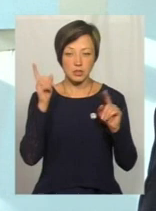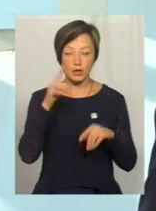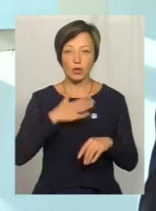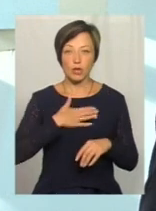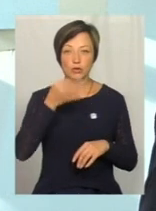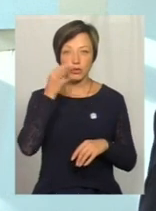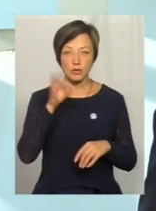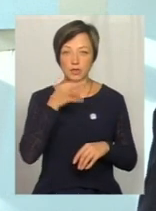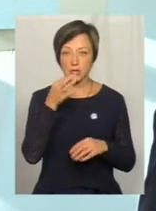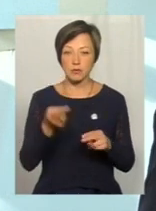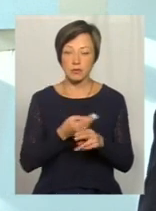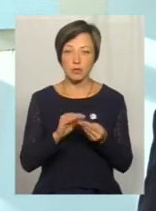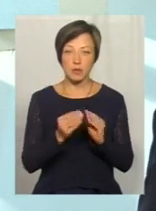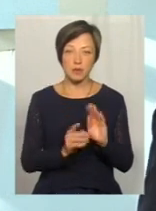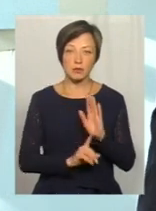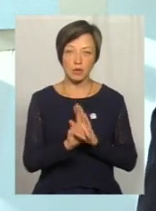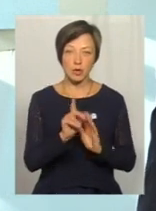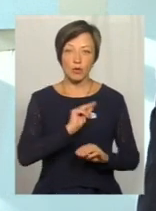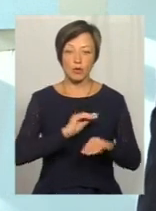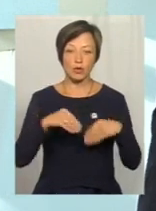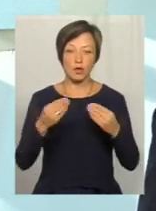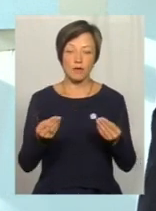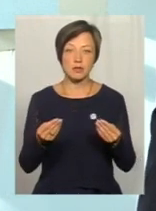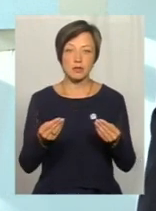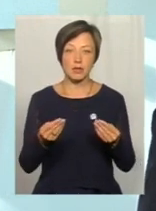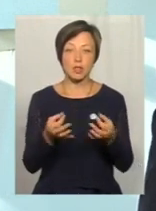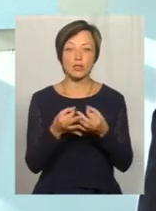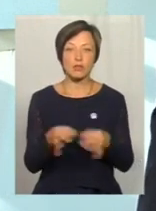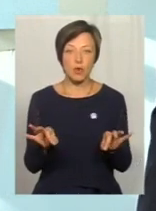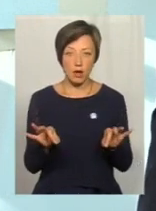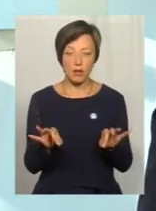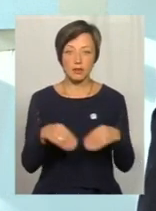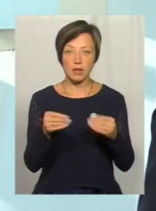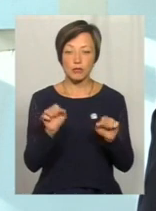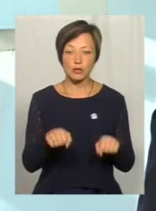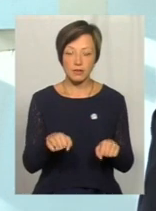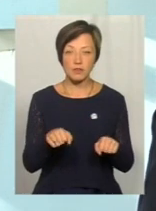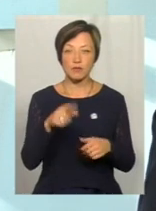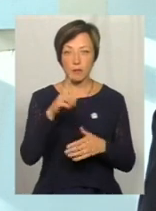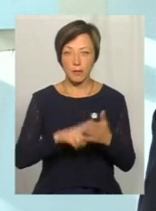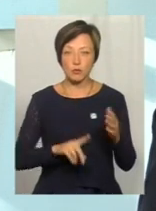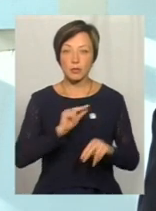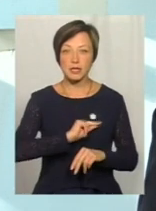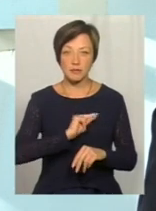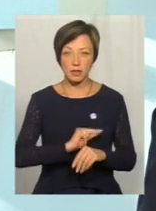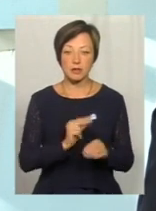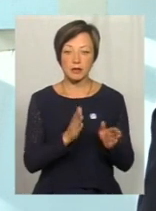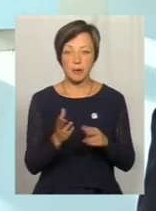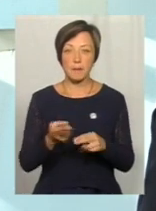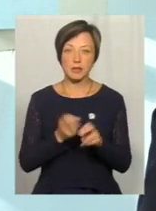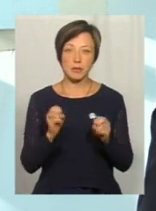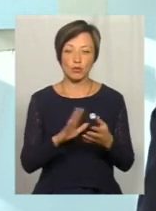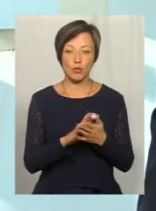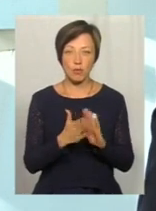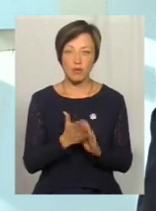досвіду скажу, без проблем на запускають. Роботодавець дозволяє, дає можливість пересвідчитися, що працівники працюють в безпечних